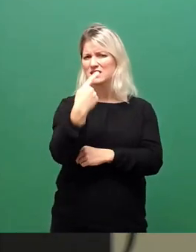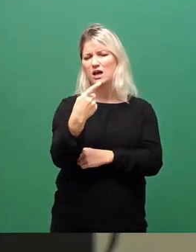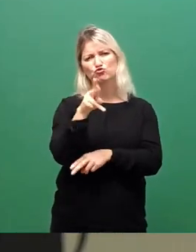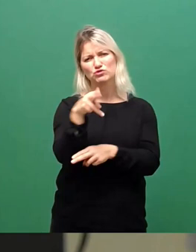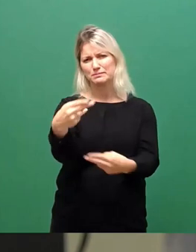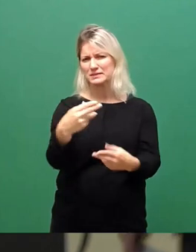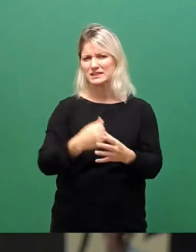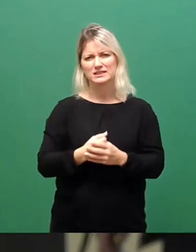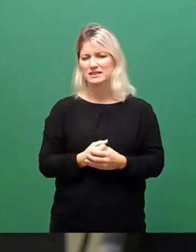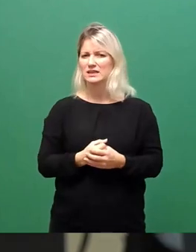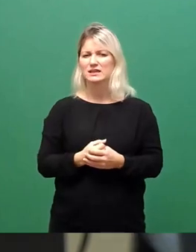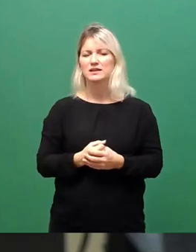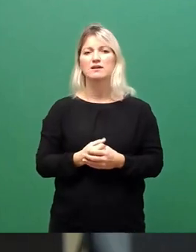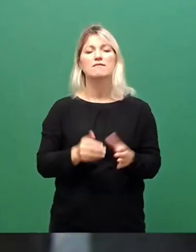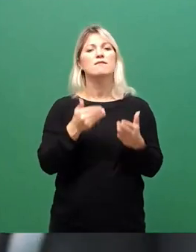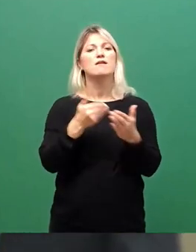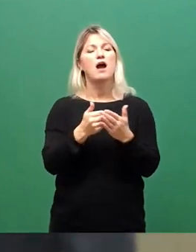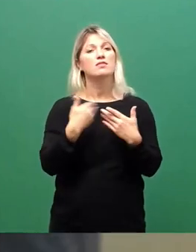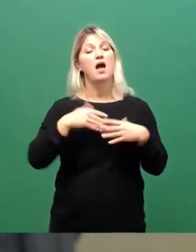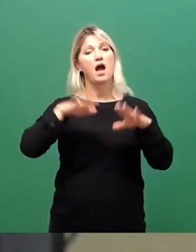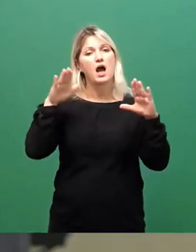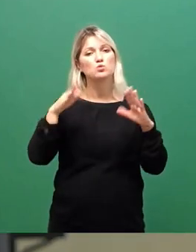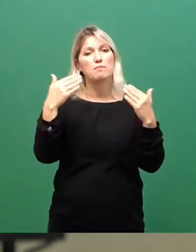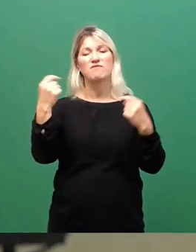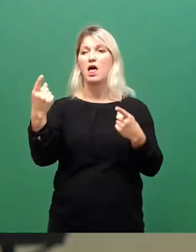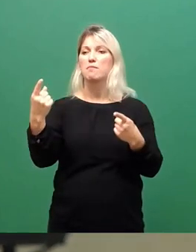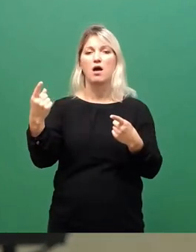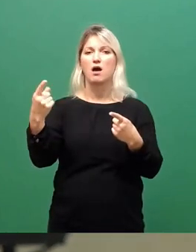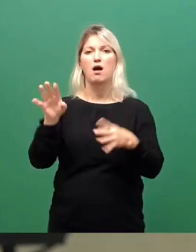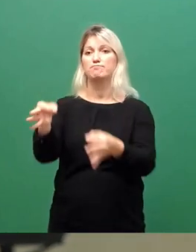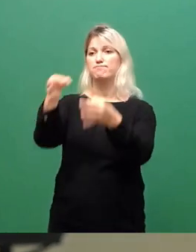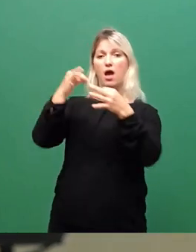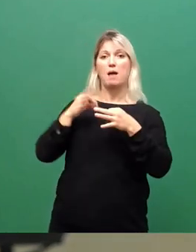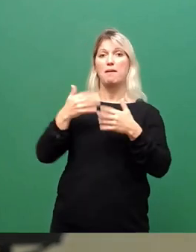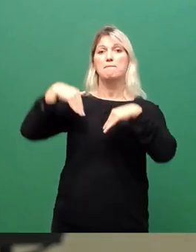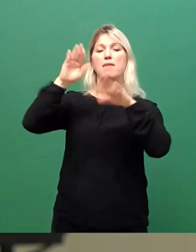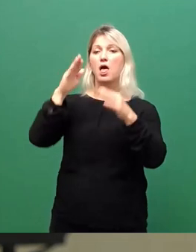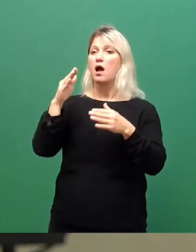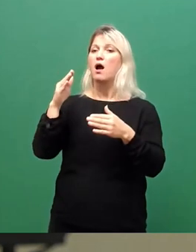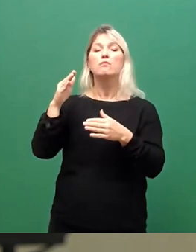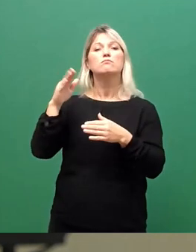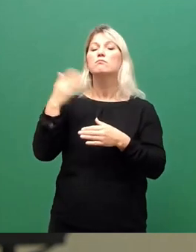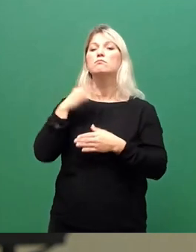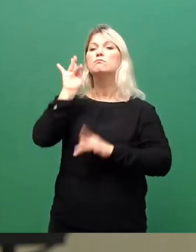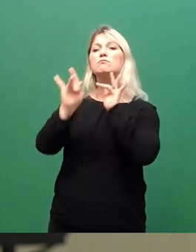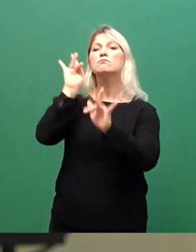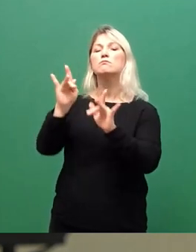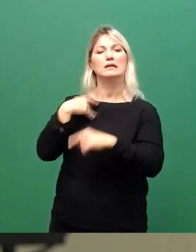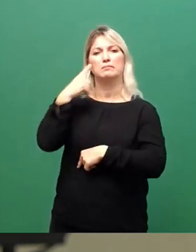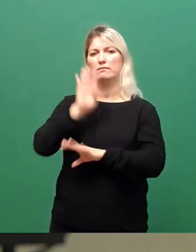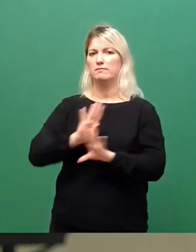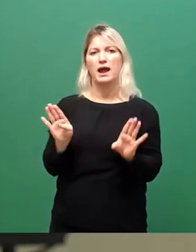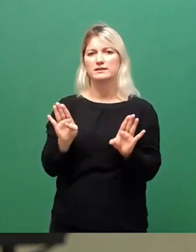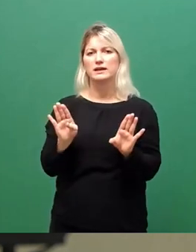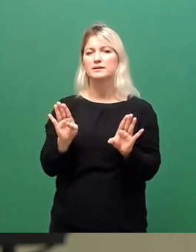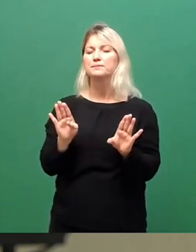dass uns mehr Asylbewerber überholfen würden. Das haben wir nicht in Frage gestellt und auch nicht angekreidet in dem Sinne. Die Frage stellt